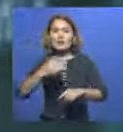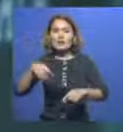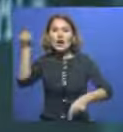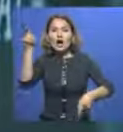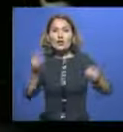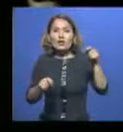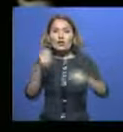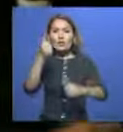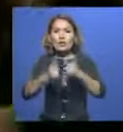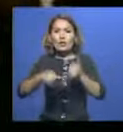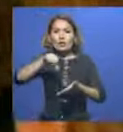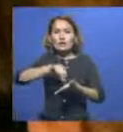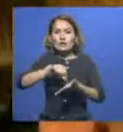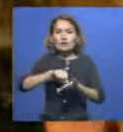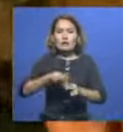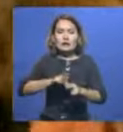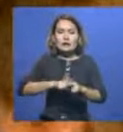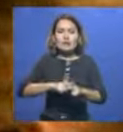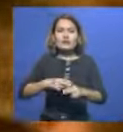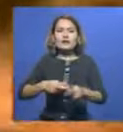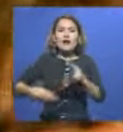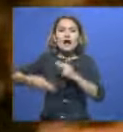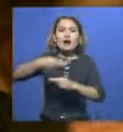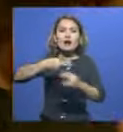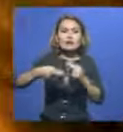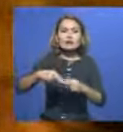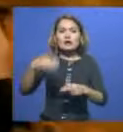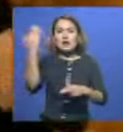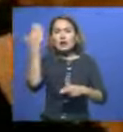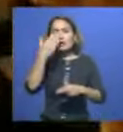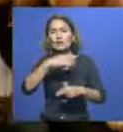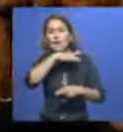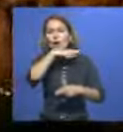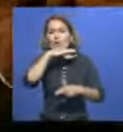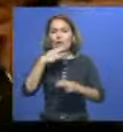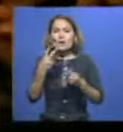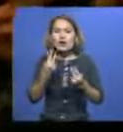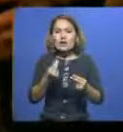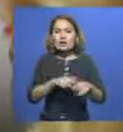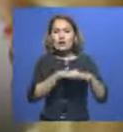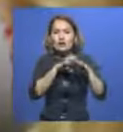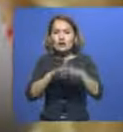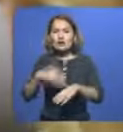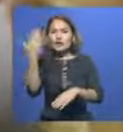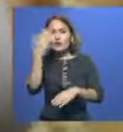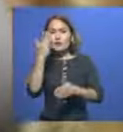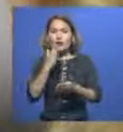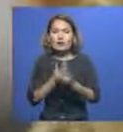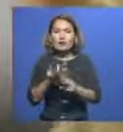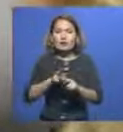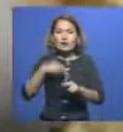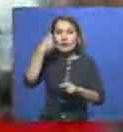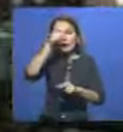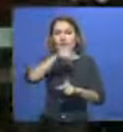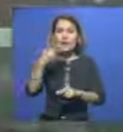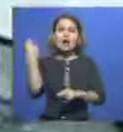қосқандығын айтуға болады. Бұдан бөлек коммерциялық тавысқа жетпеген және көп қаржына қажет жетпеген фильмдерді бар. Яғни бұйылдан бастап